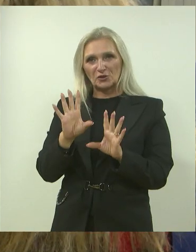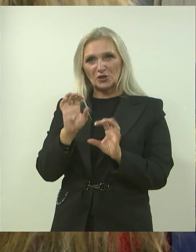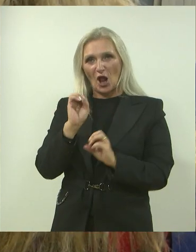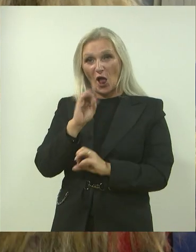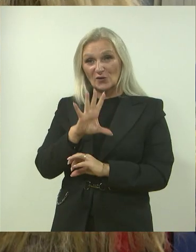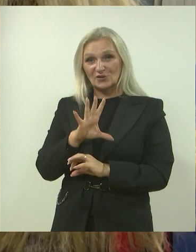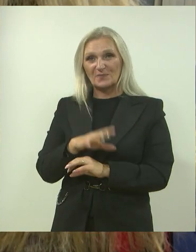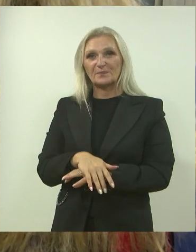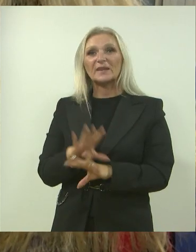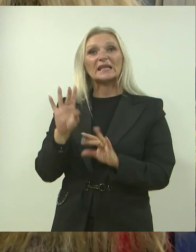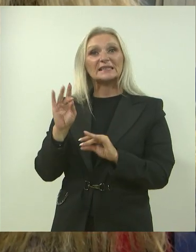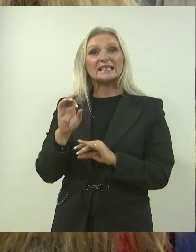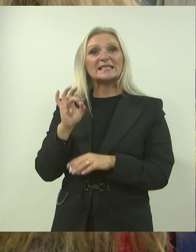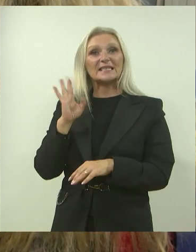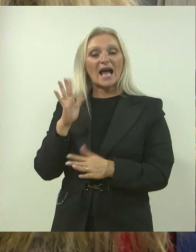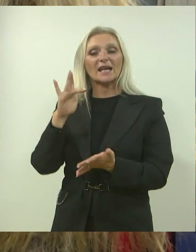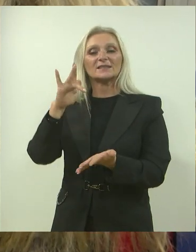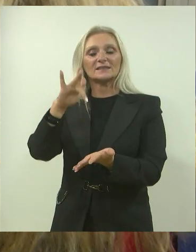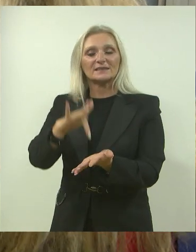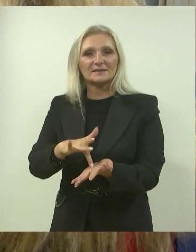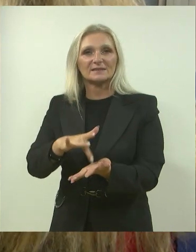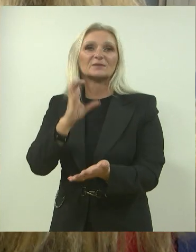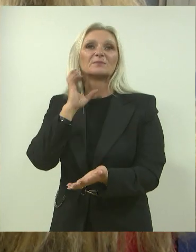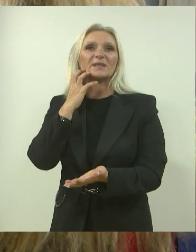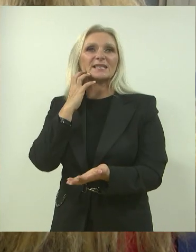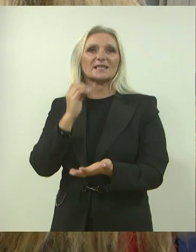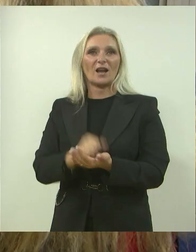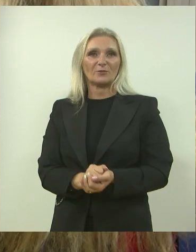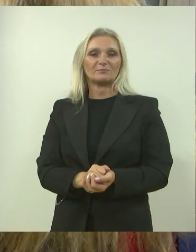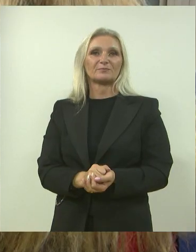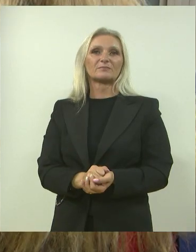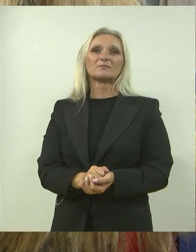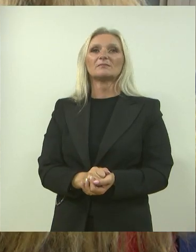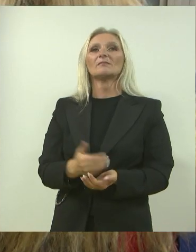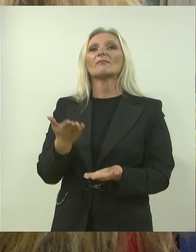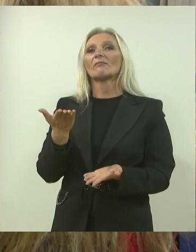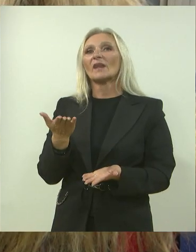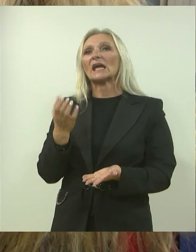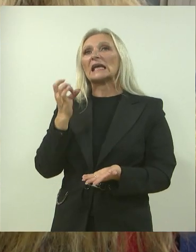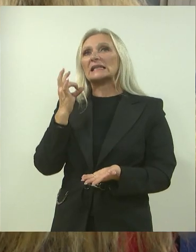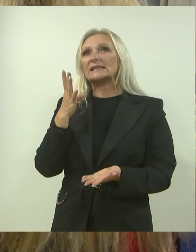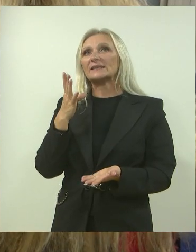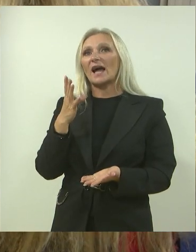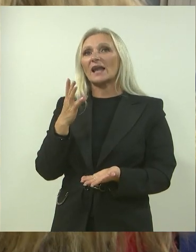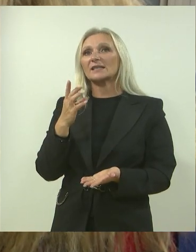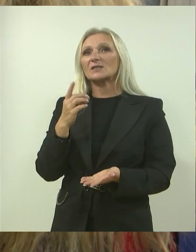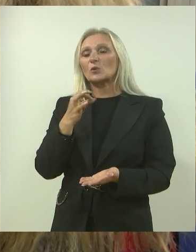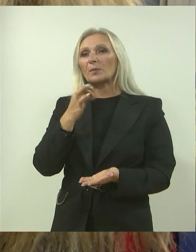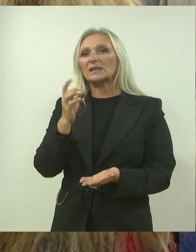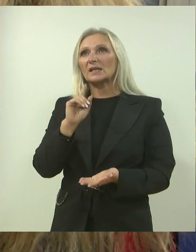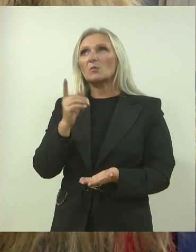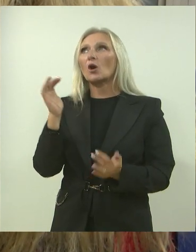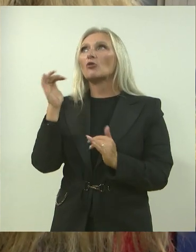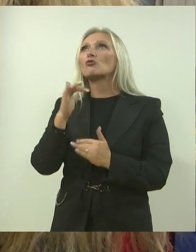Kao što sam rekla, u deset dana stigli ste na svoje odredište, sad, s obzirom da su dani u pitanju, ipak ste morali